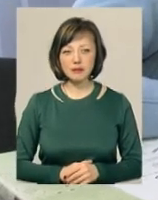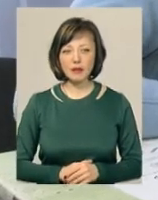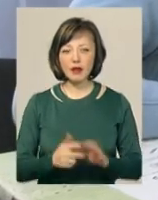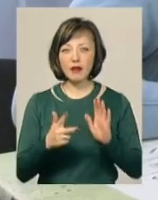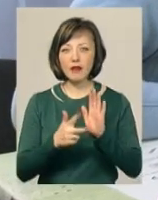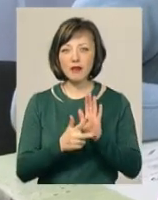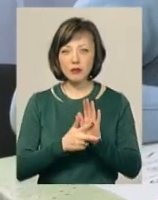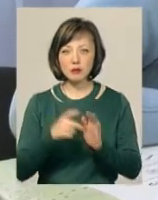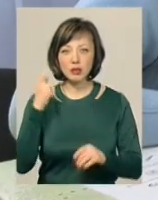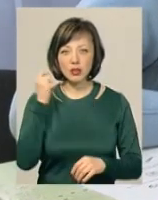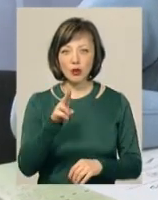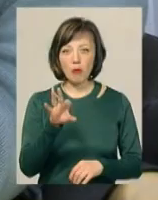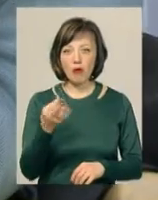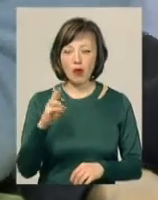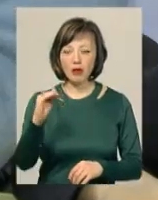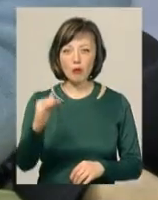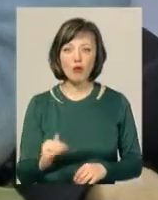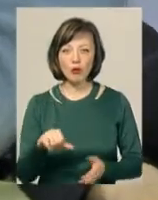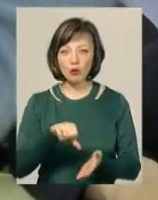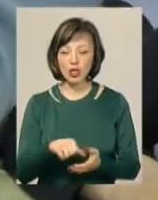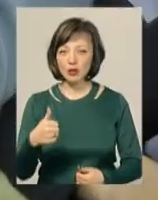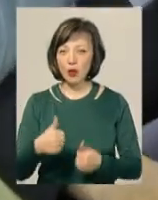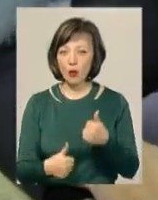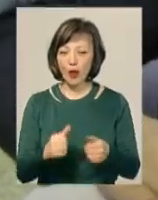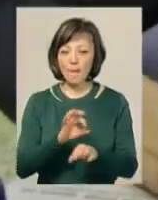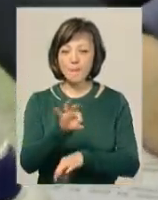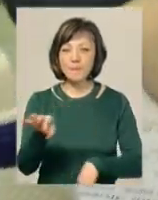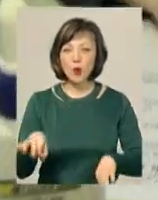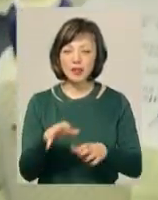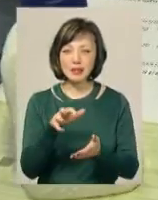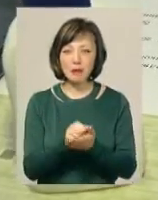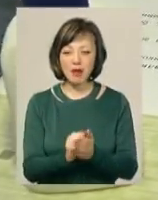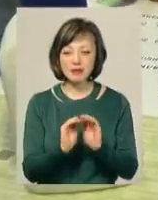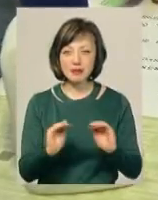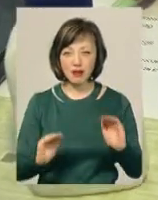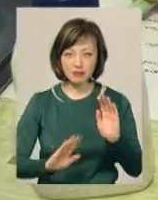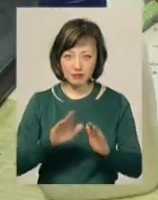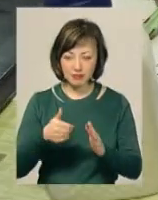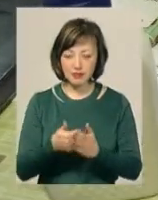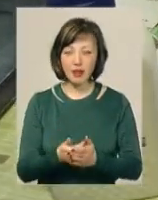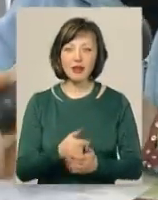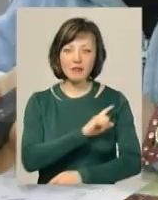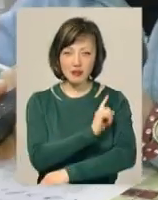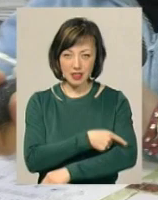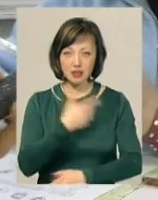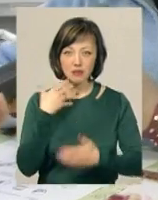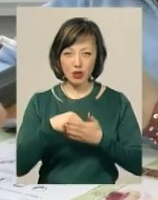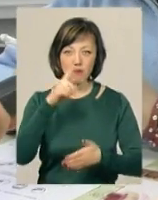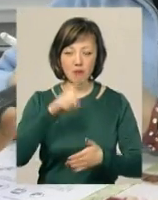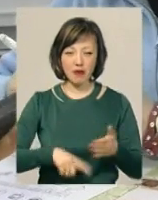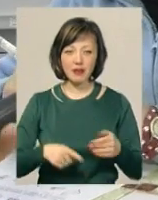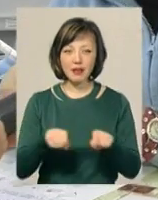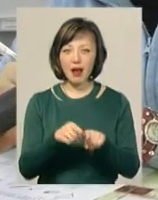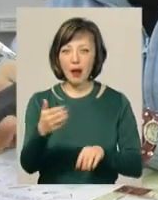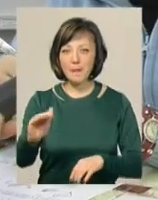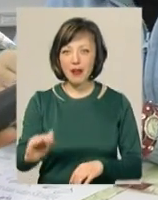Восьмирічна Поля Пашкевич – одна з наймолодших учасниць конкурсу. Моделюванням займається із садочка, тож у своїх силах впевнена. Ти така маленька,